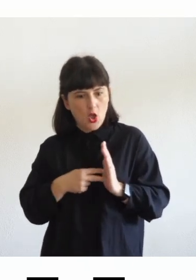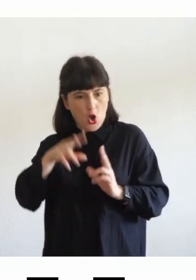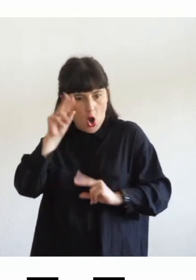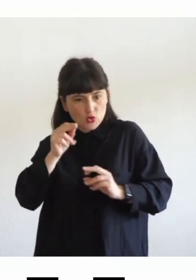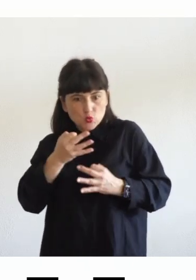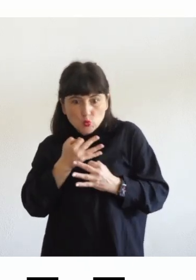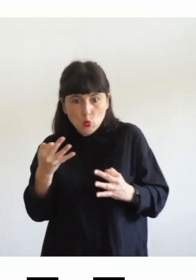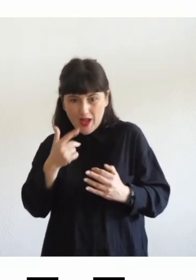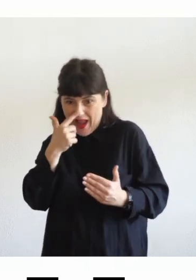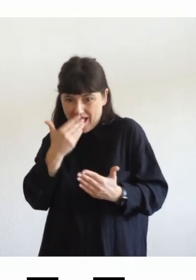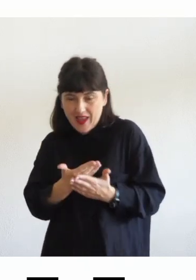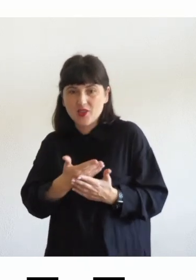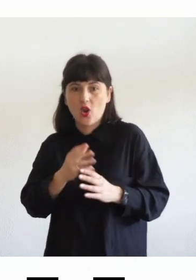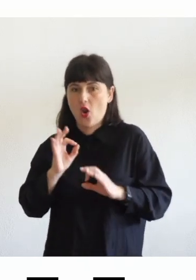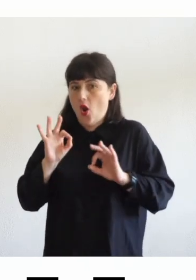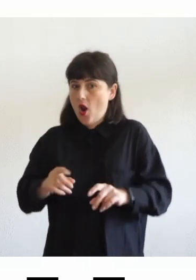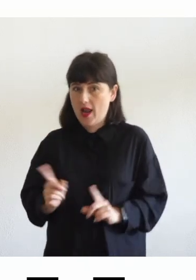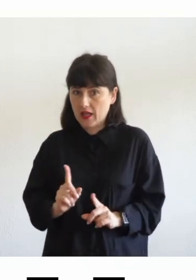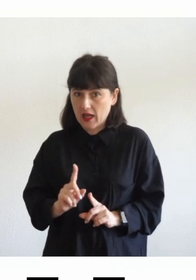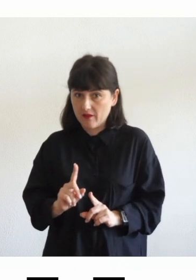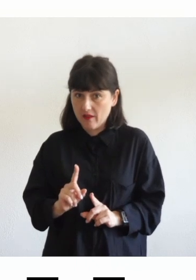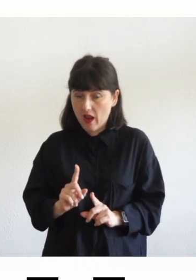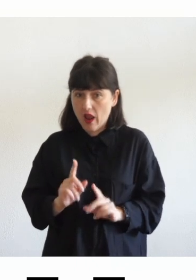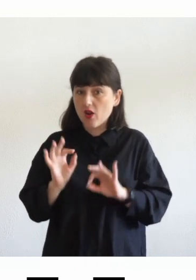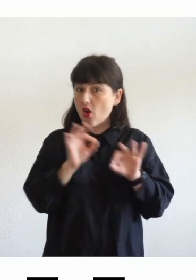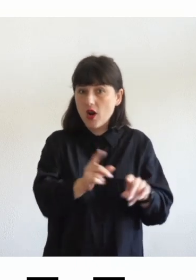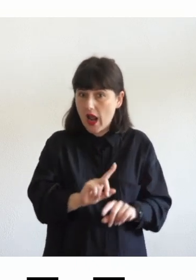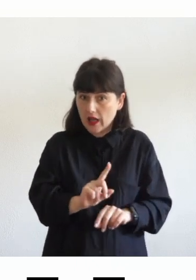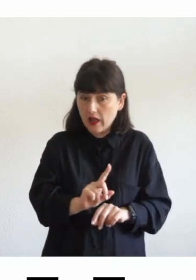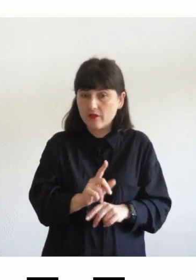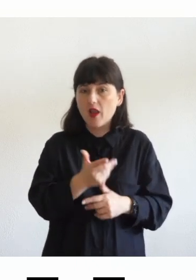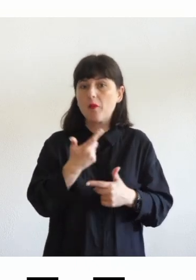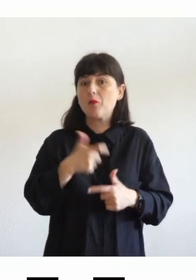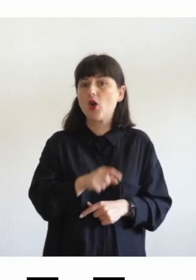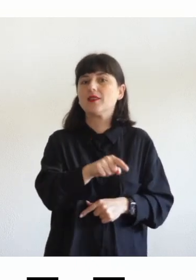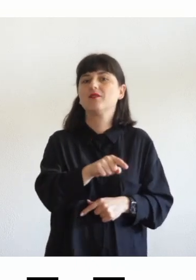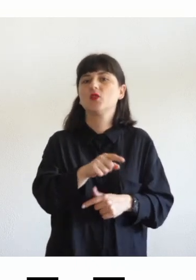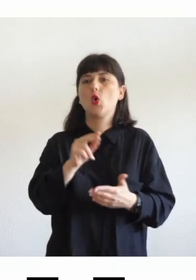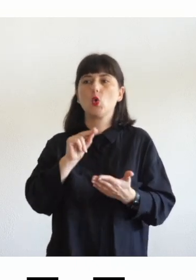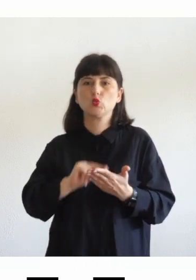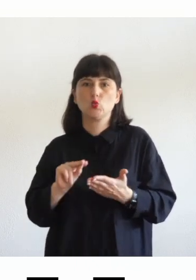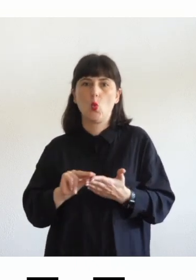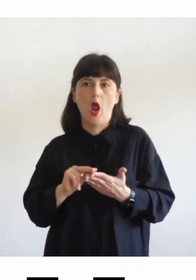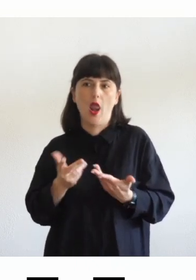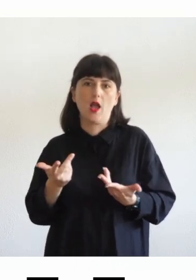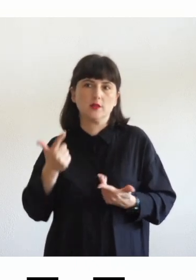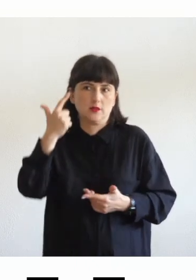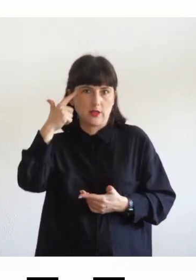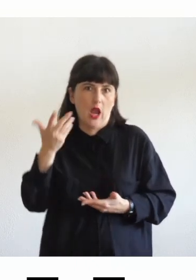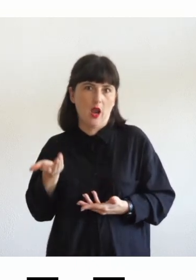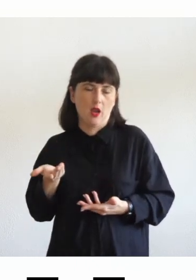perché sicuramente la scuola è consapevole dell'importanza dell